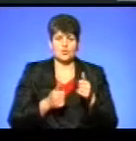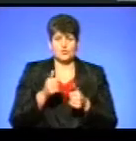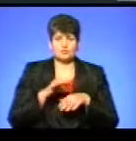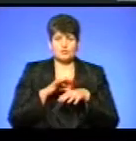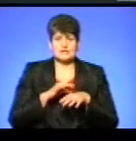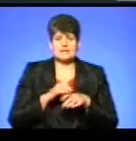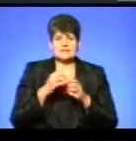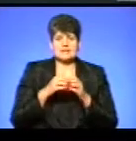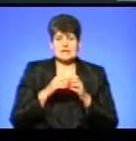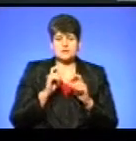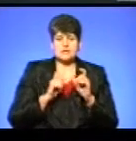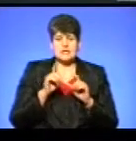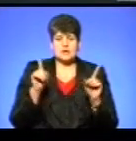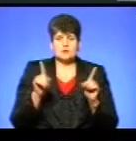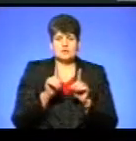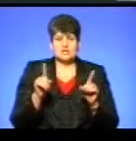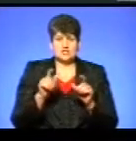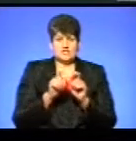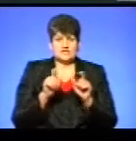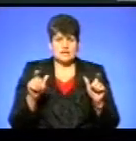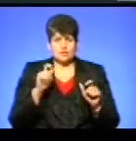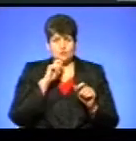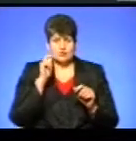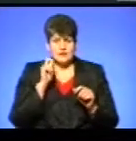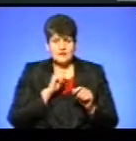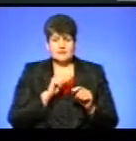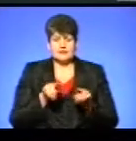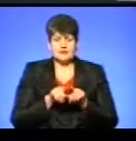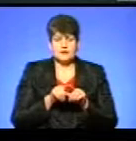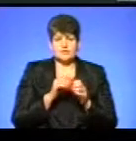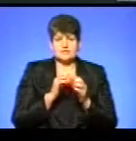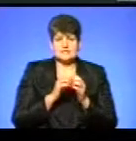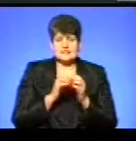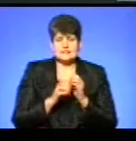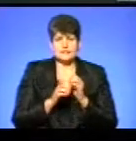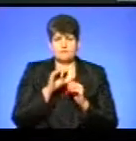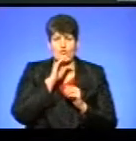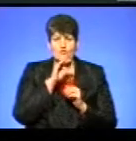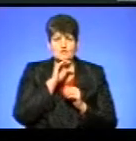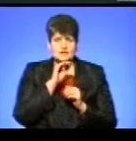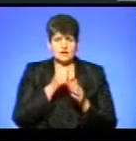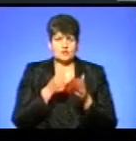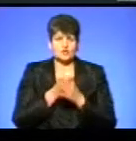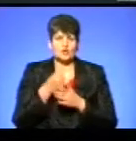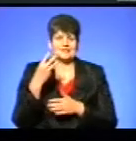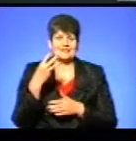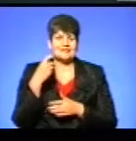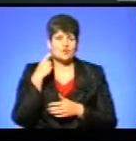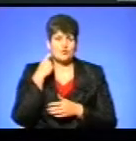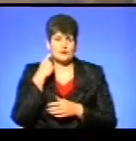музичних навчальних закладів України та країн Європи, а також серед трубачів-професіоналів у категорії до 30 років.